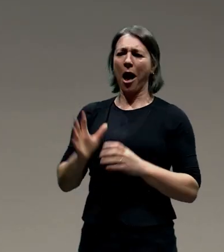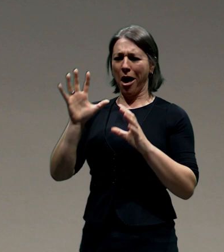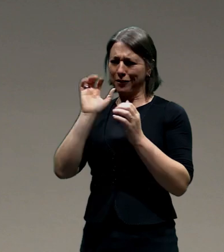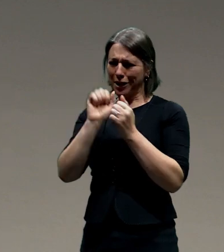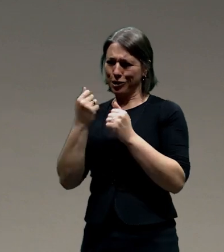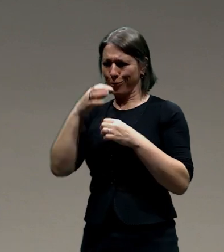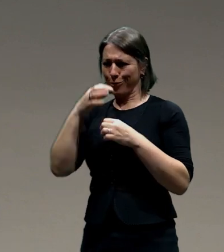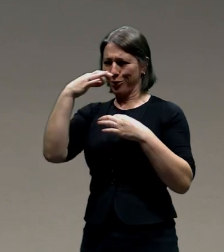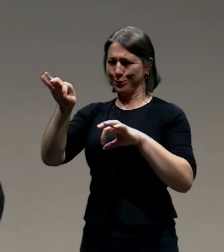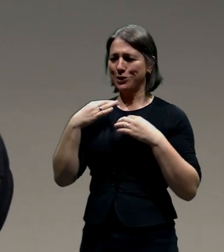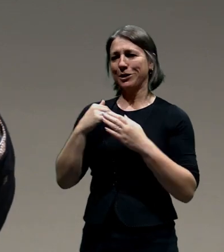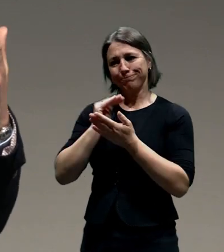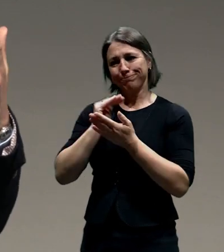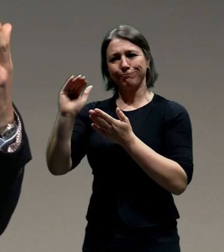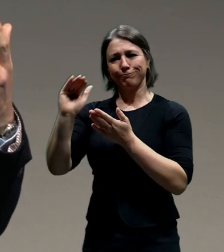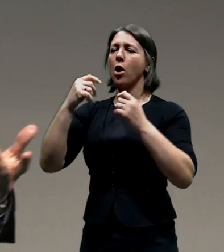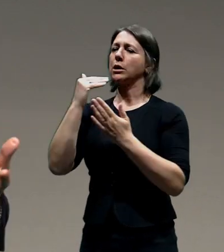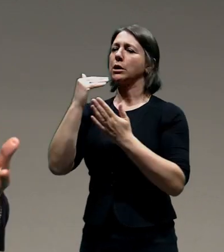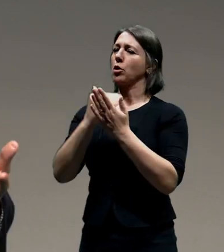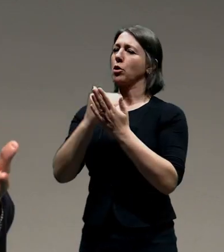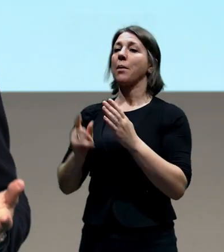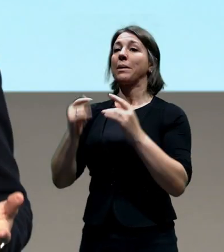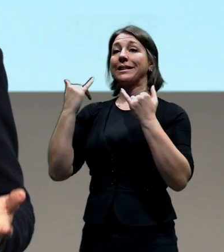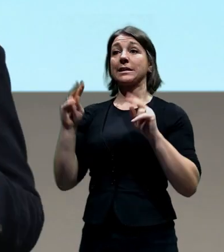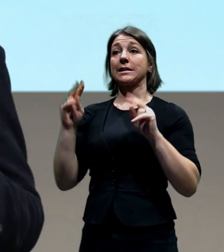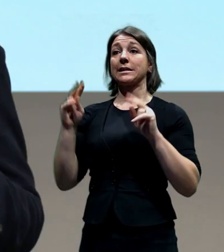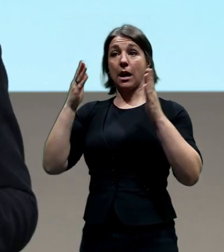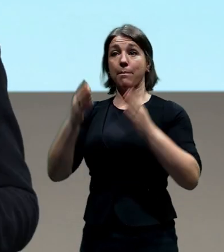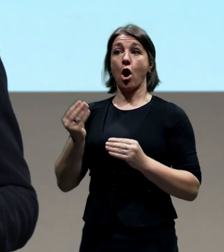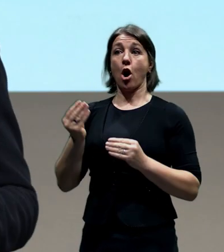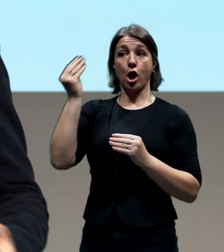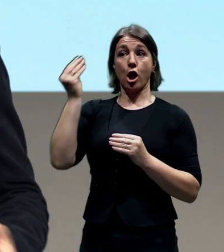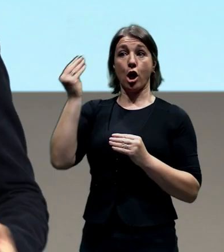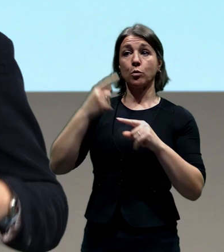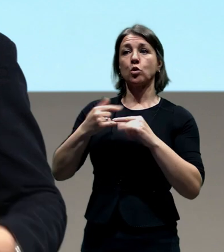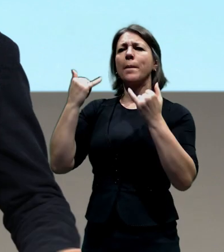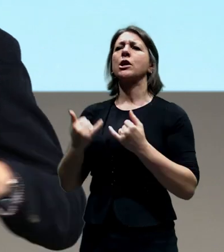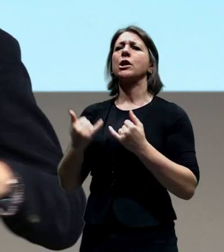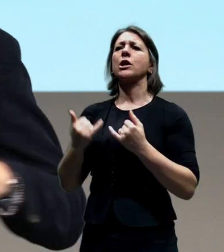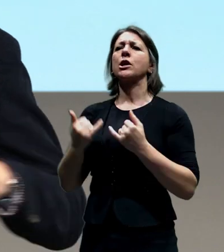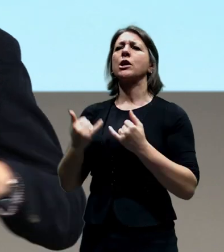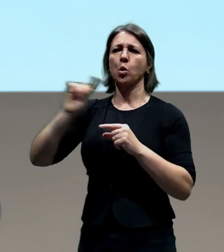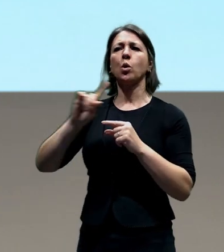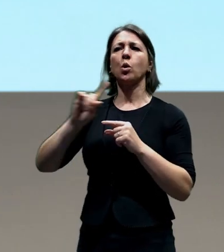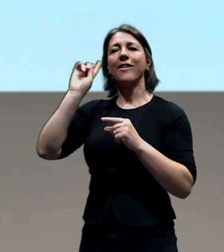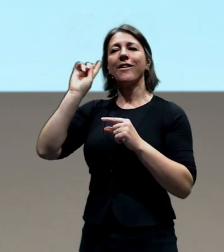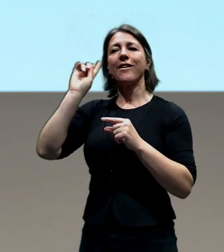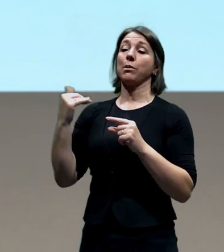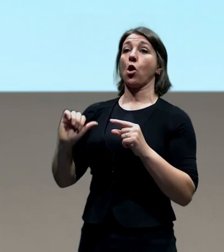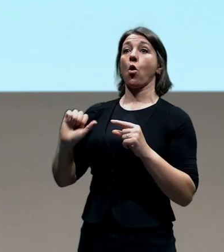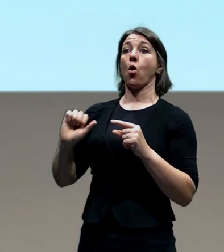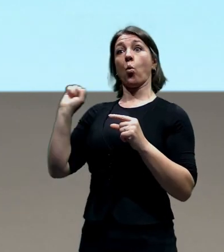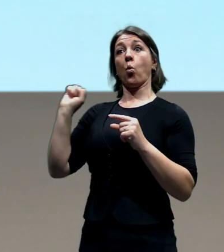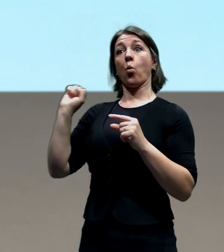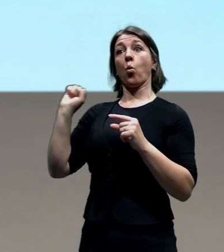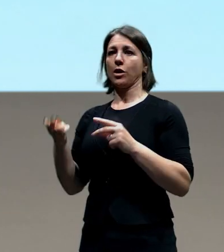programem. Budeme se dneska věnovat Holešovičkám a Pražskému okruhu. To je ten starší bratříček městského okruhu, který